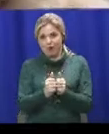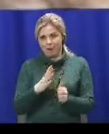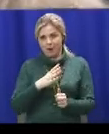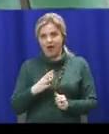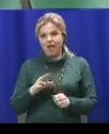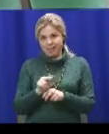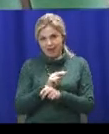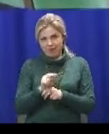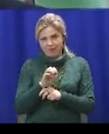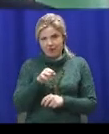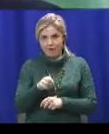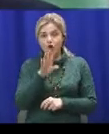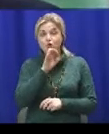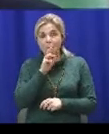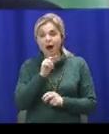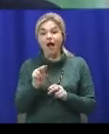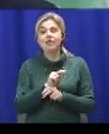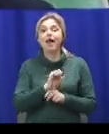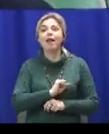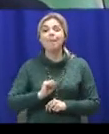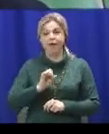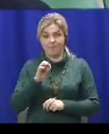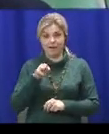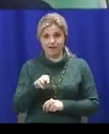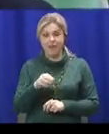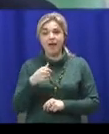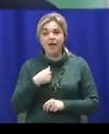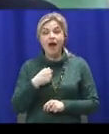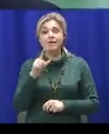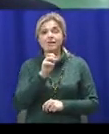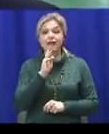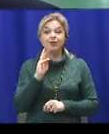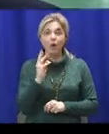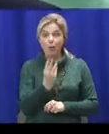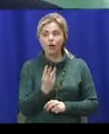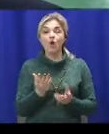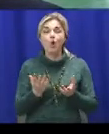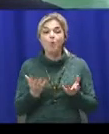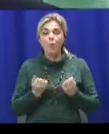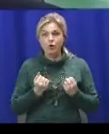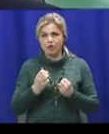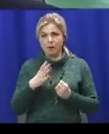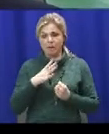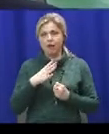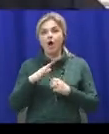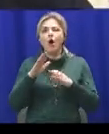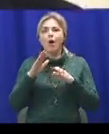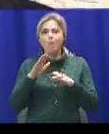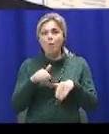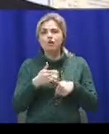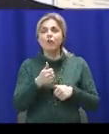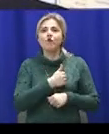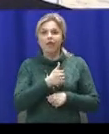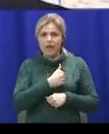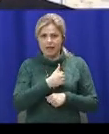Урса. Це собакотерапевт. Я за три роки отримав посттематичний синдром військовий. Я вийшов